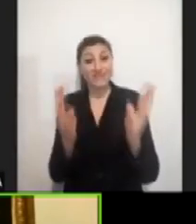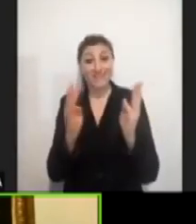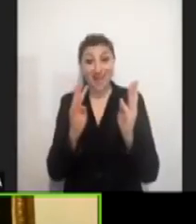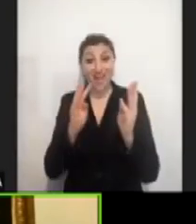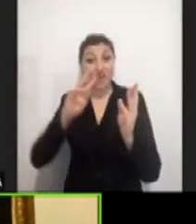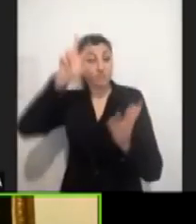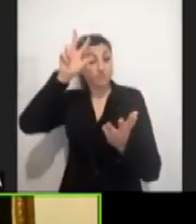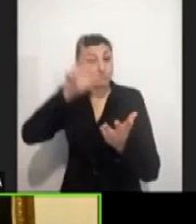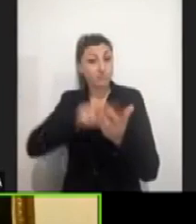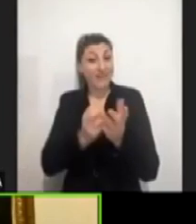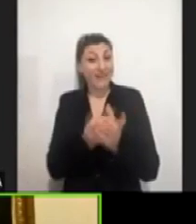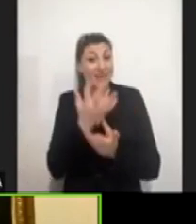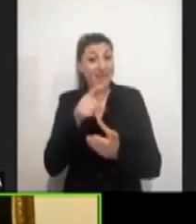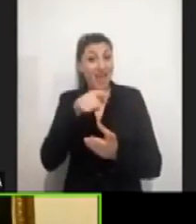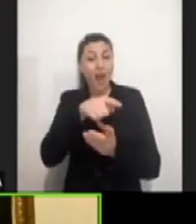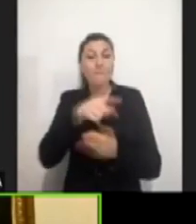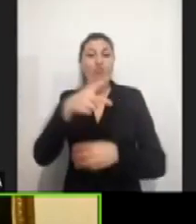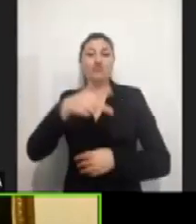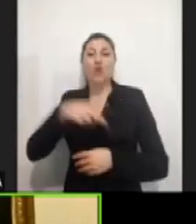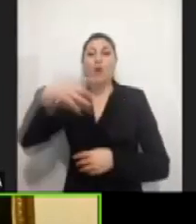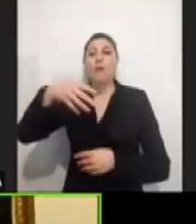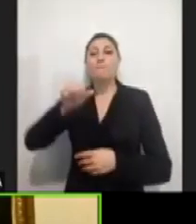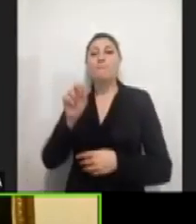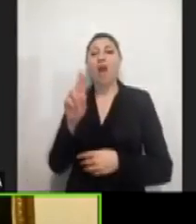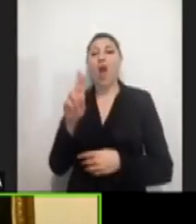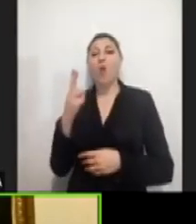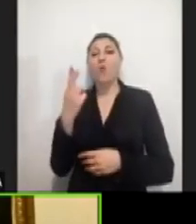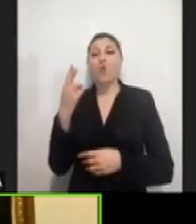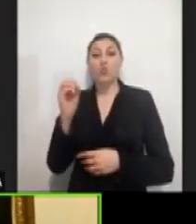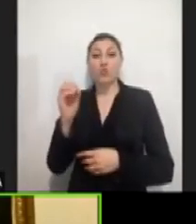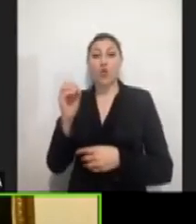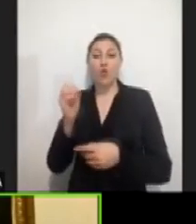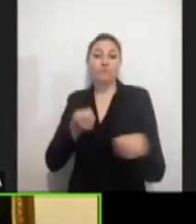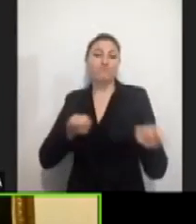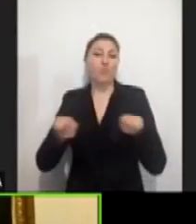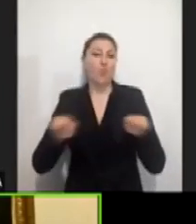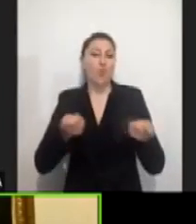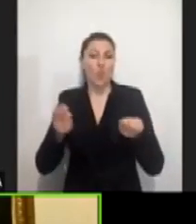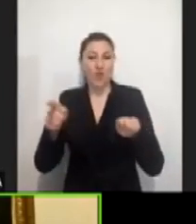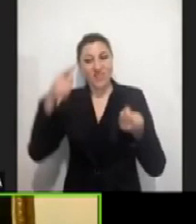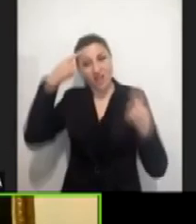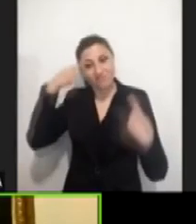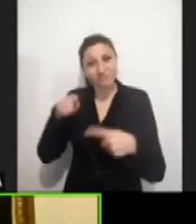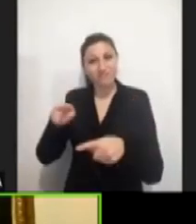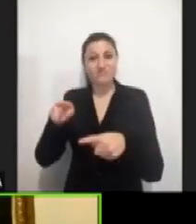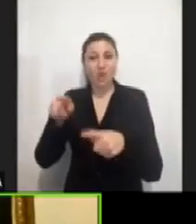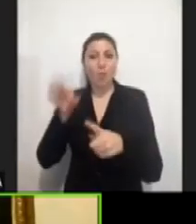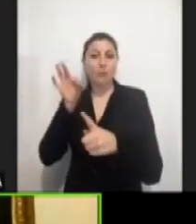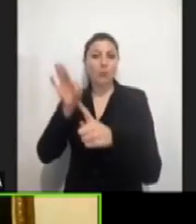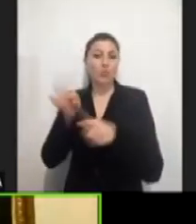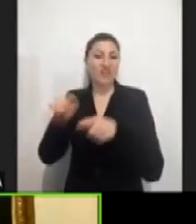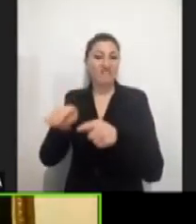punto di riferimento e poi cercheremo i collaboratori che aiutino a questo lavoro di